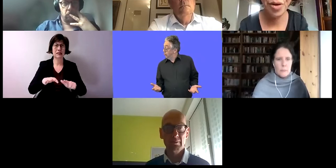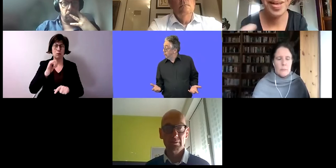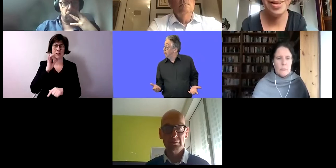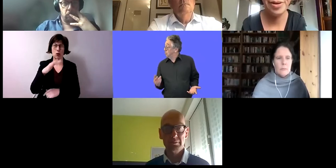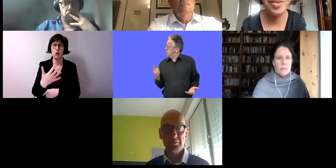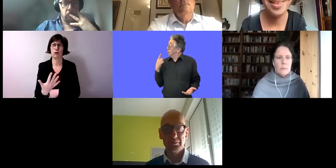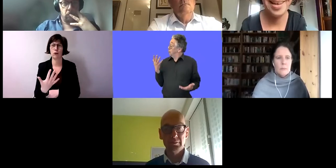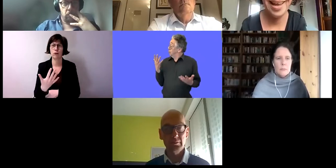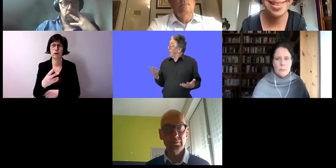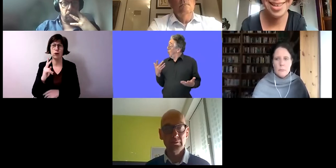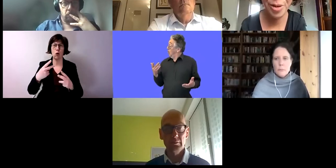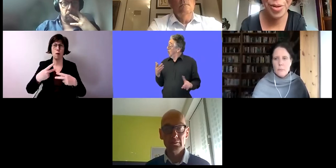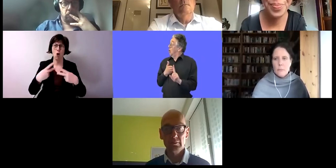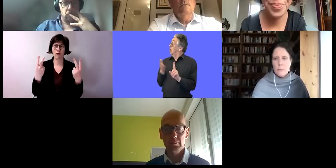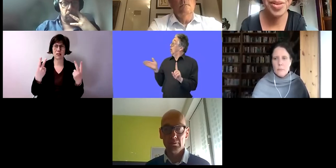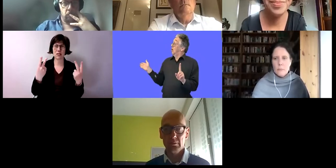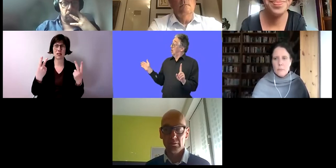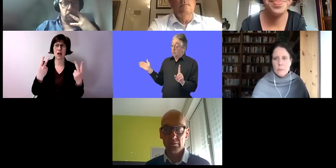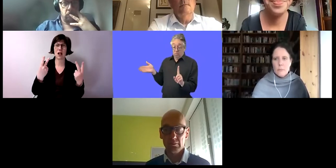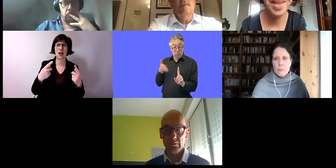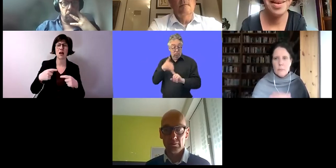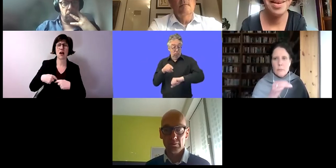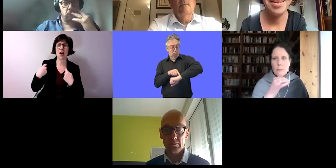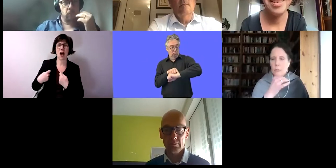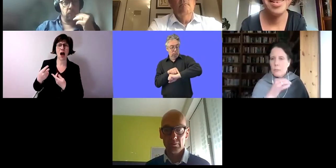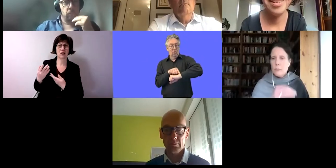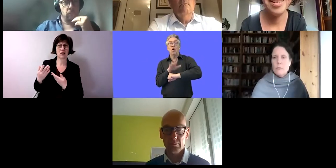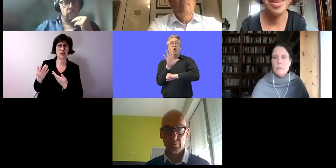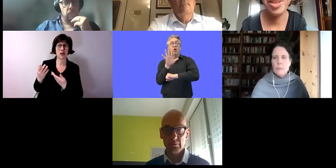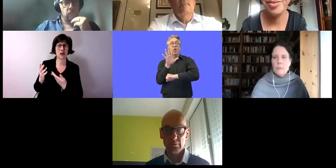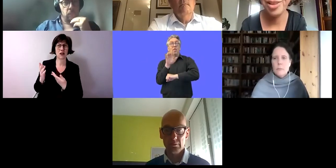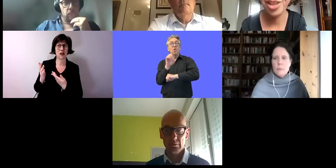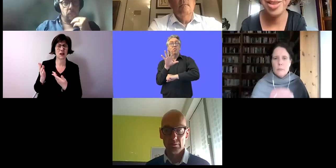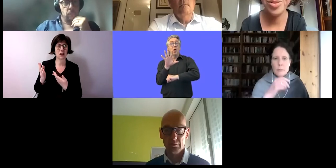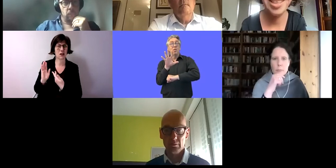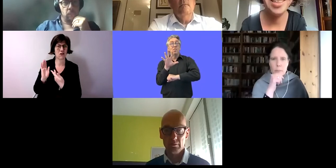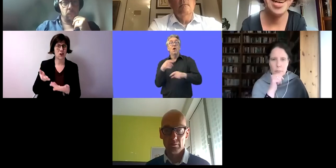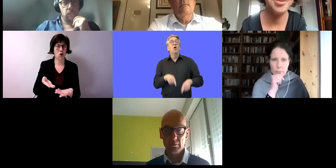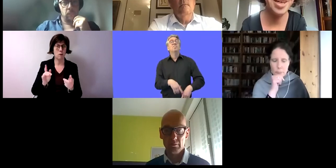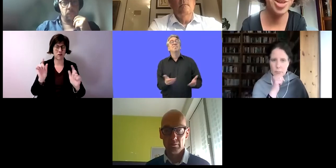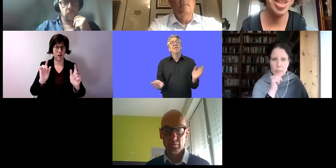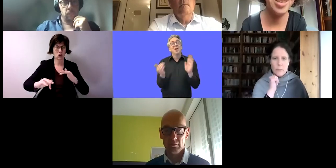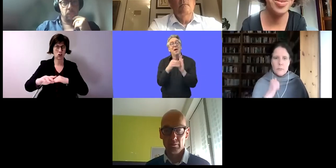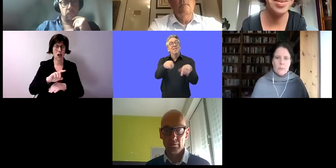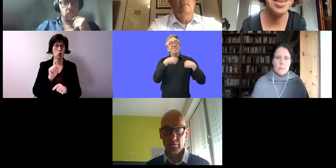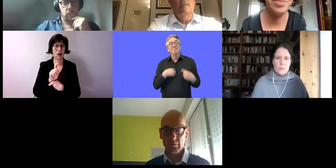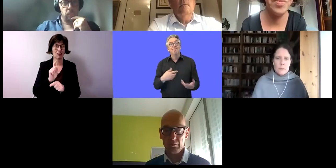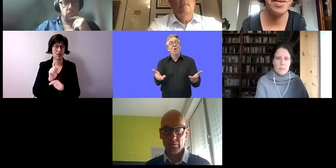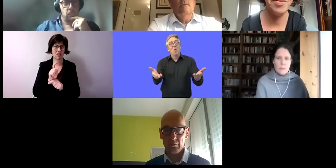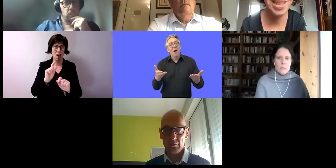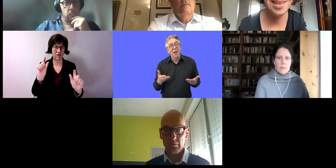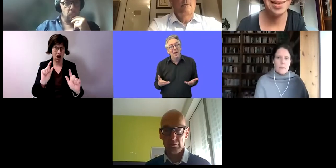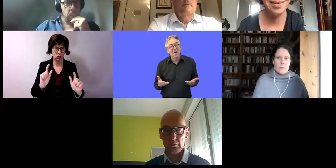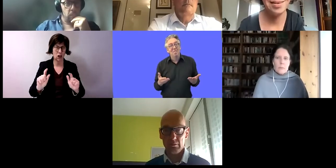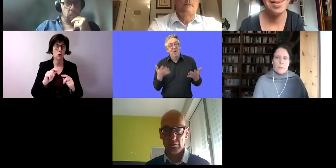Nochmal hier offiziell herzlich willkommen zu dieser Veranstaltung, digitalen Veranstaltung, an diesem